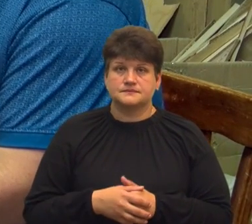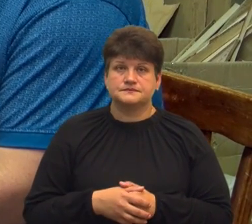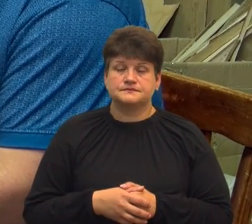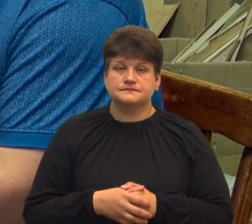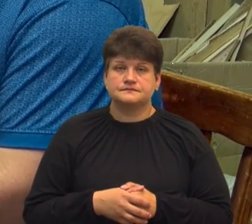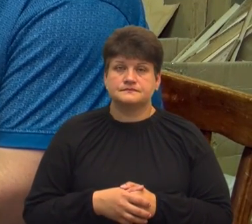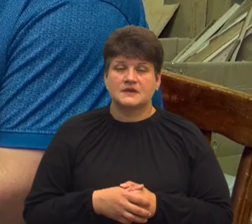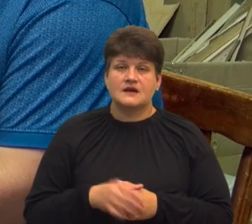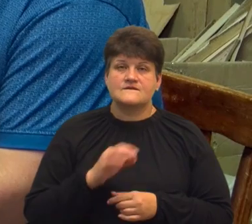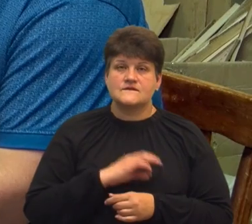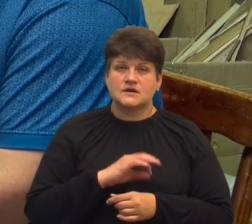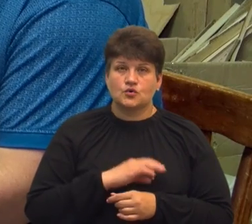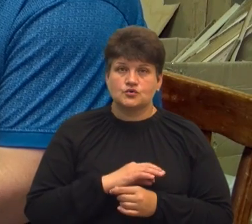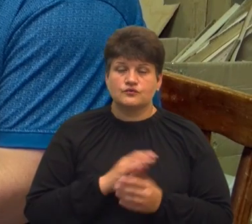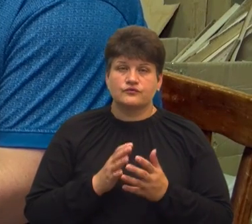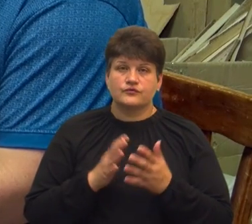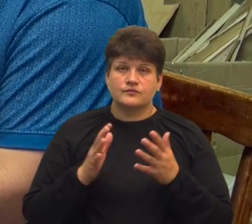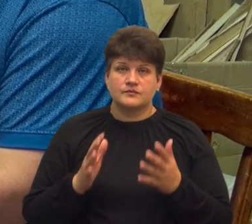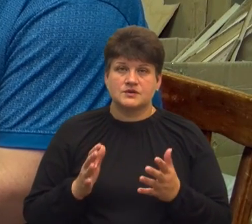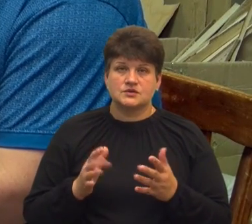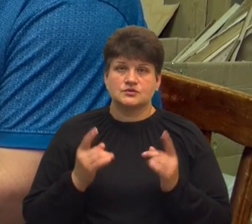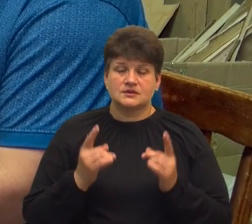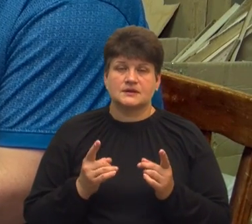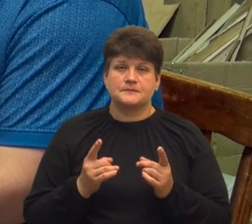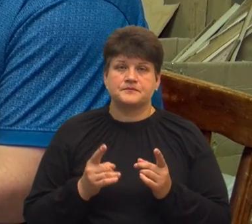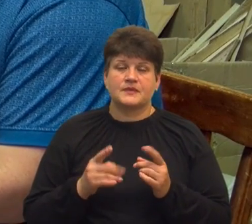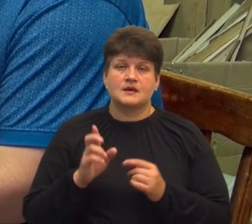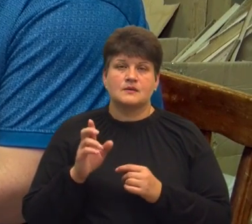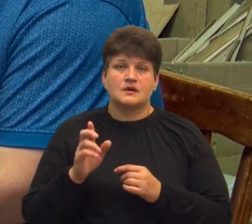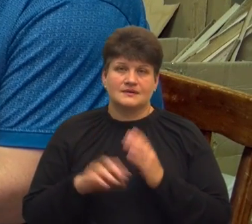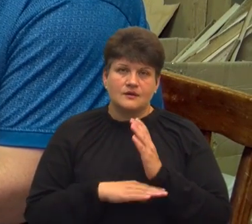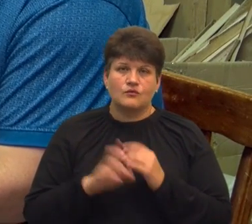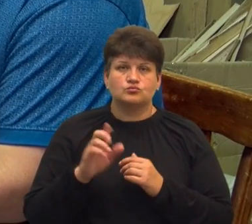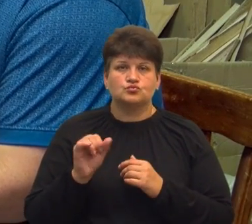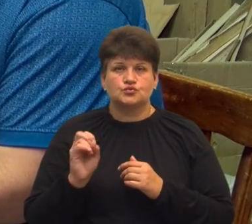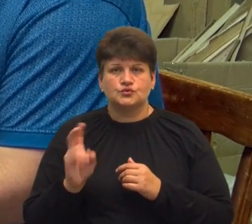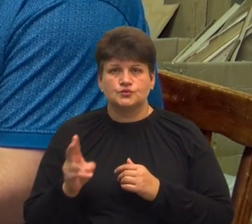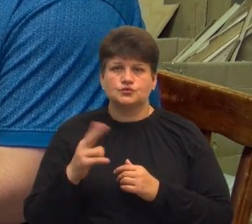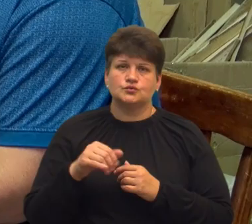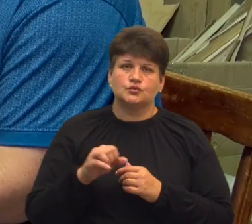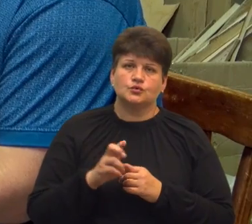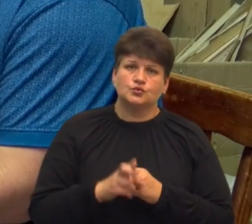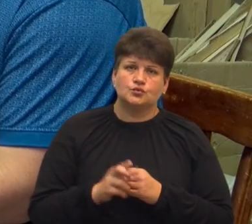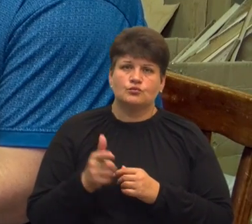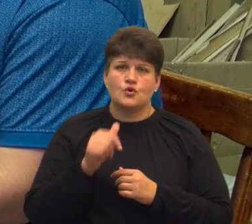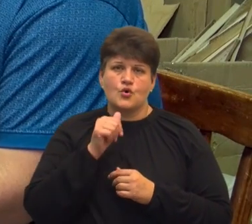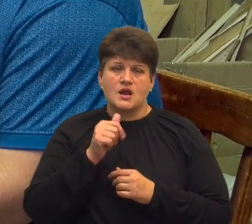Використовує я здебільшого тверді породи деревини. Це є бук, дуб, горіх.